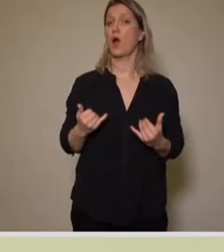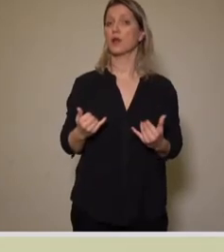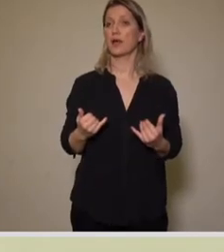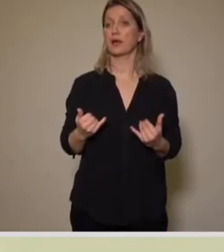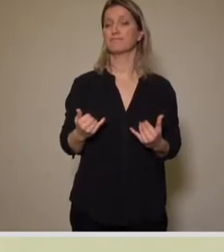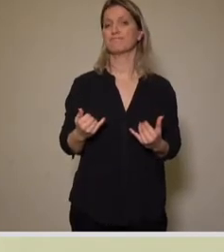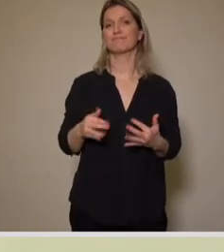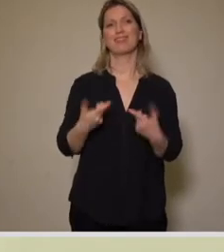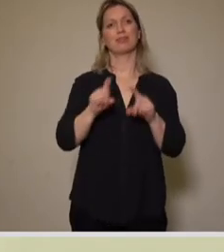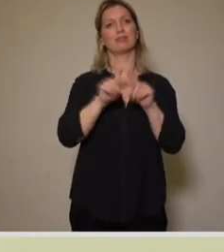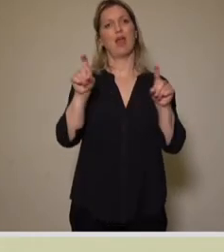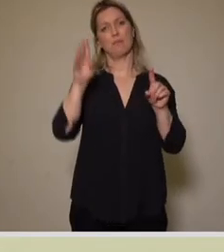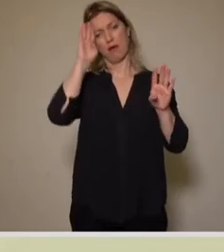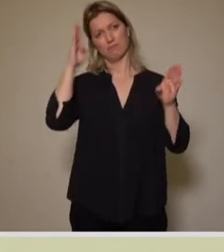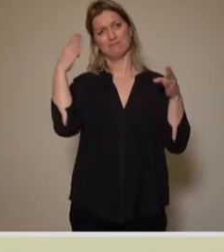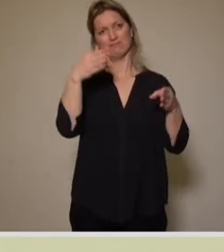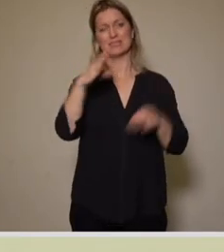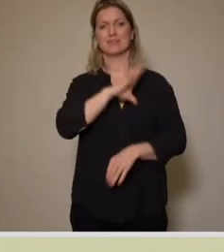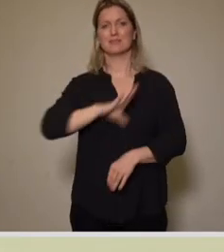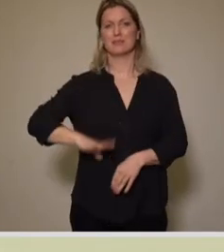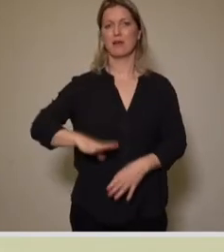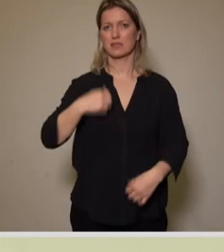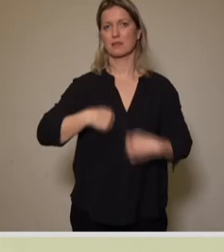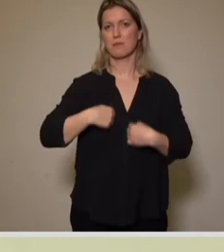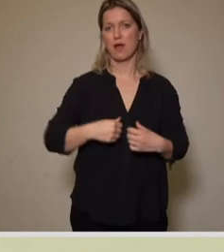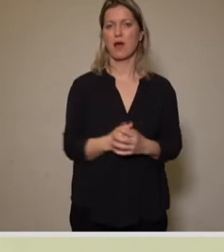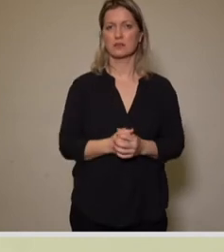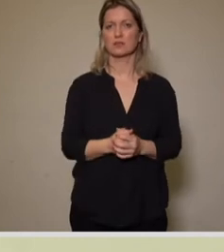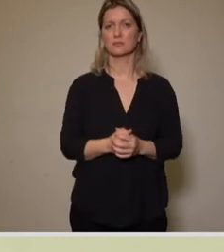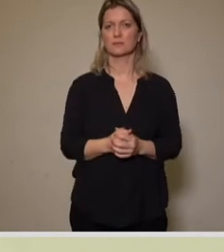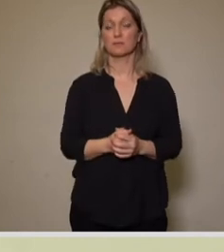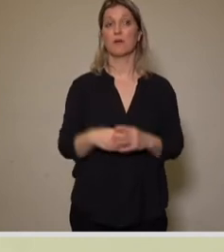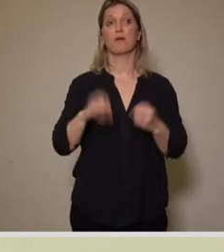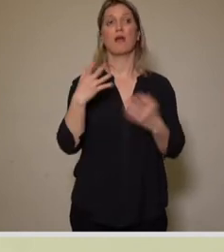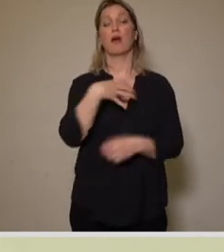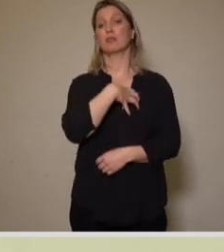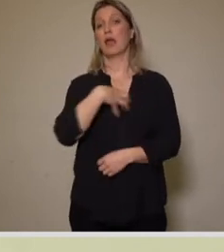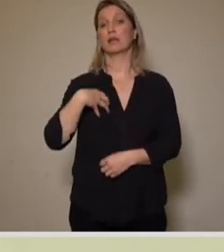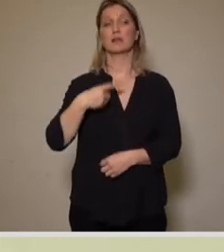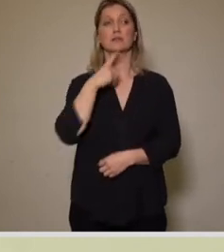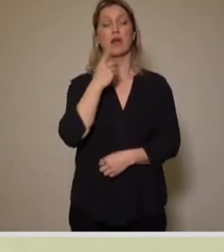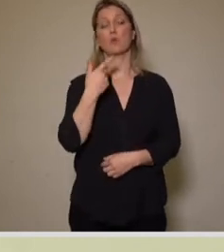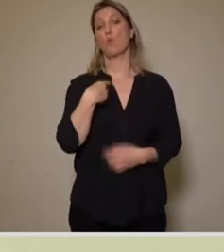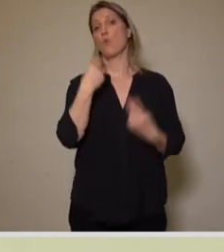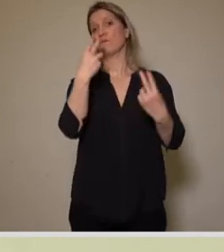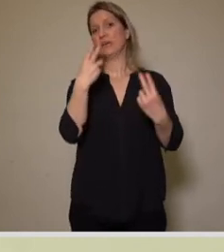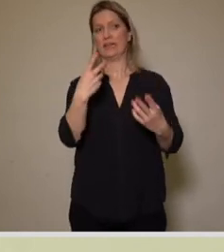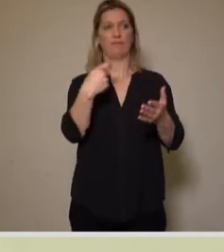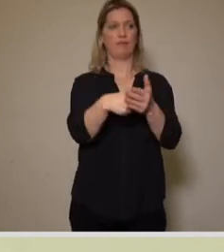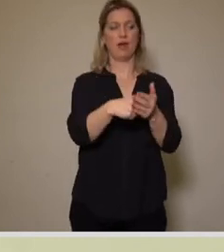Sachsenbades. Mit Recht wird ja in Dresden Wert auf Baukultur und Baudenkmalpflege gelegt.